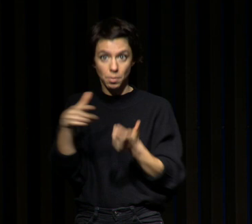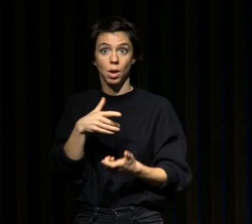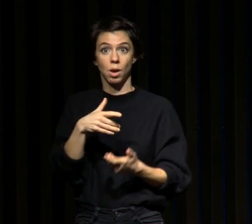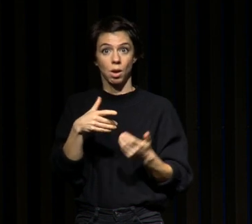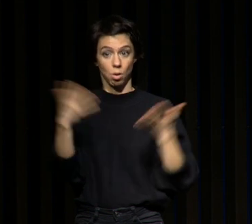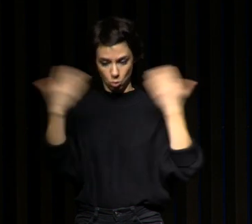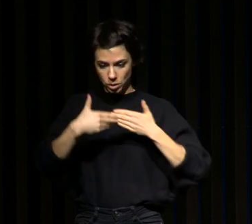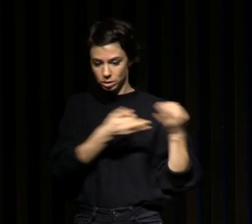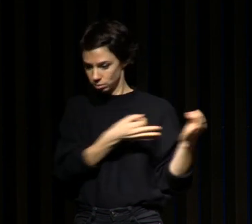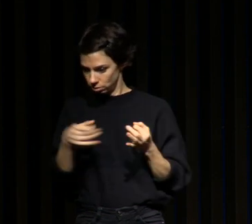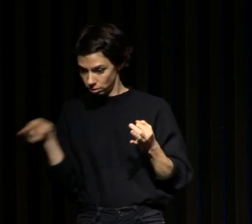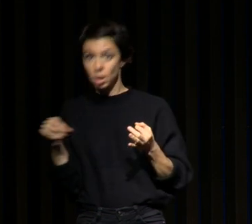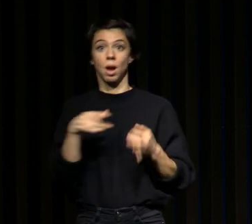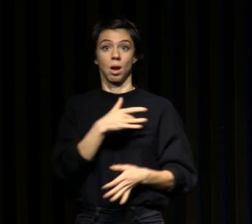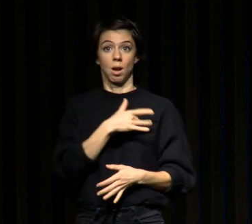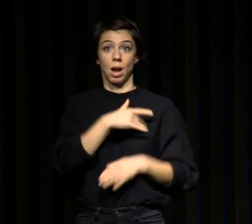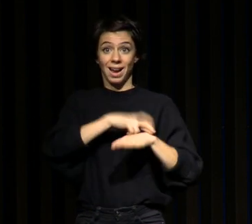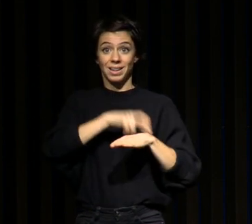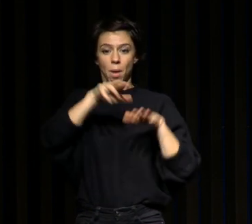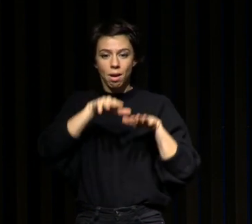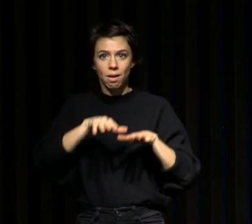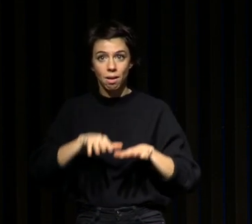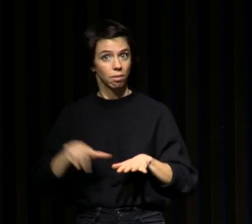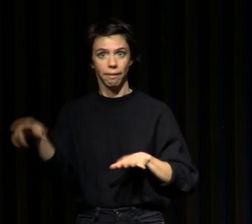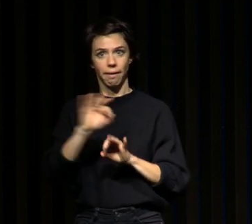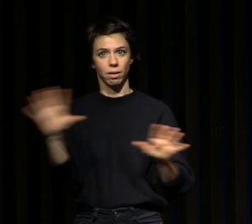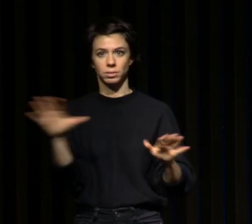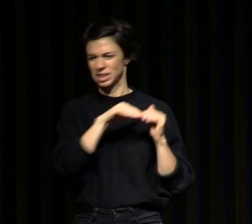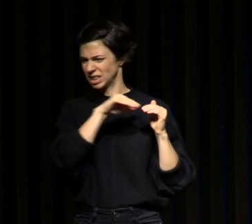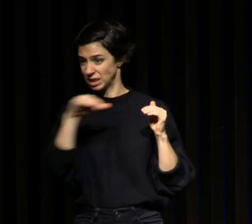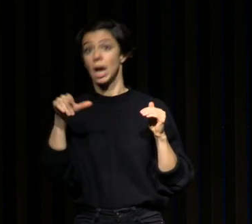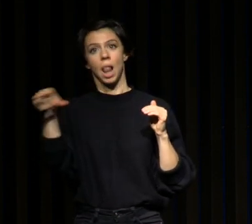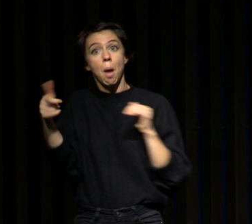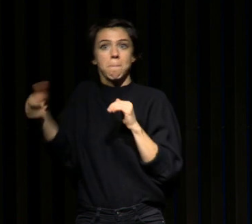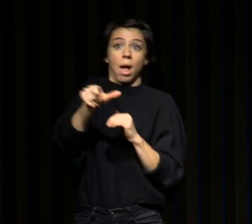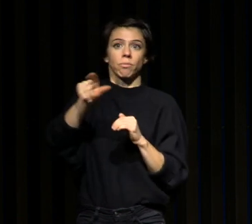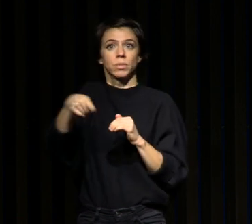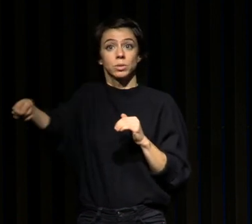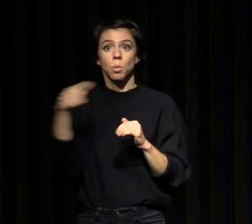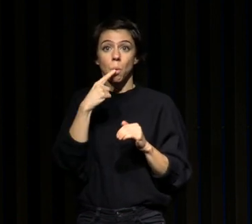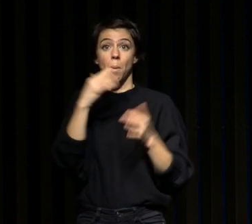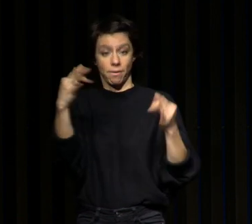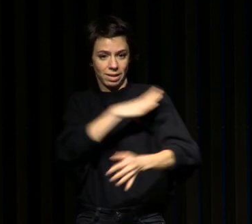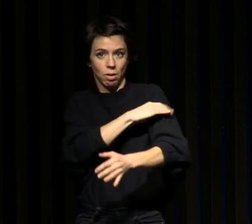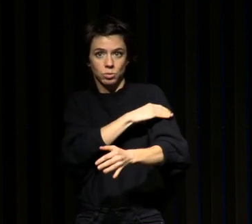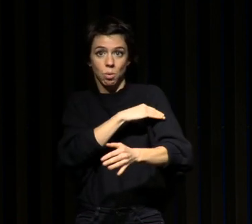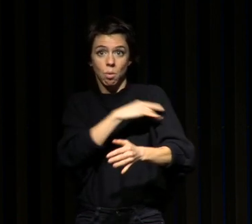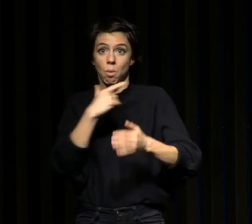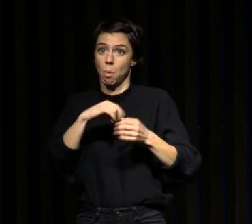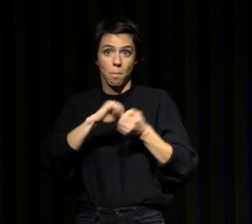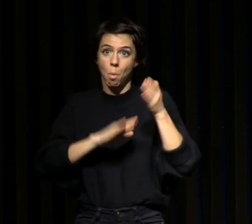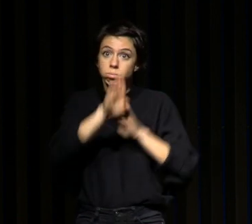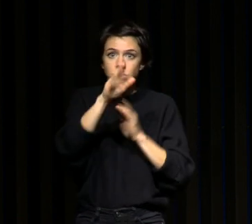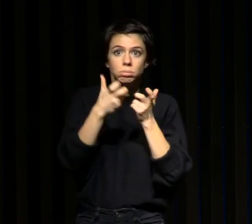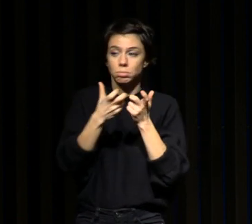sommeil et donc il y a un sur-risque chronique d'hypertension artérielle dans la présence de cette